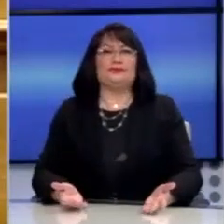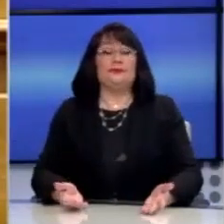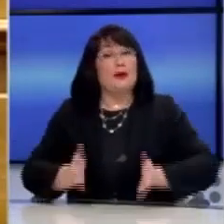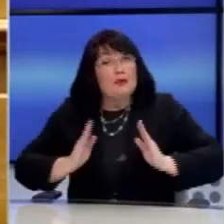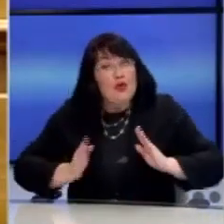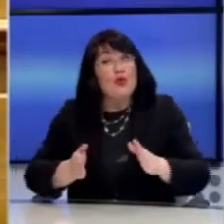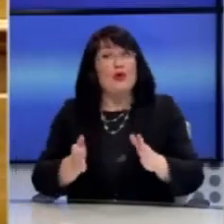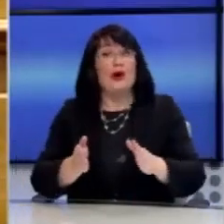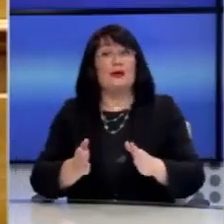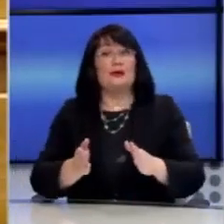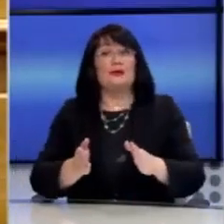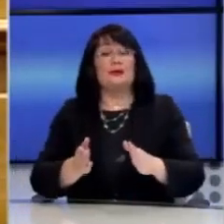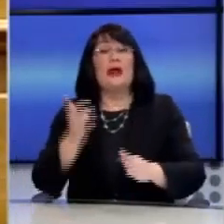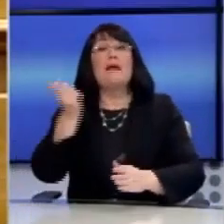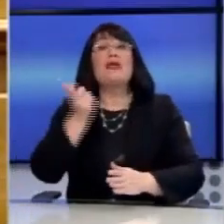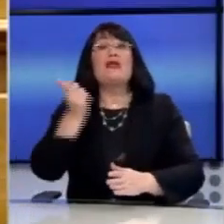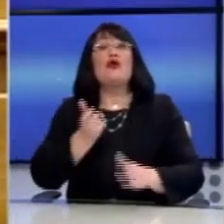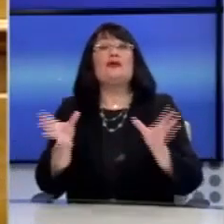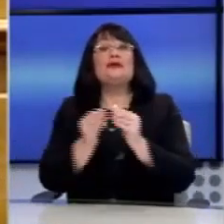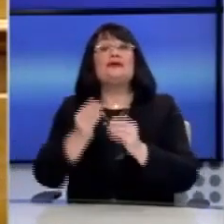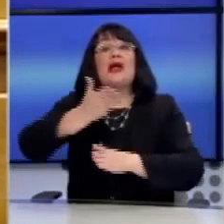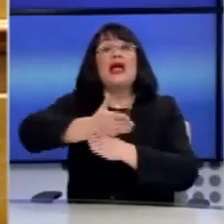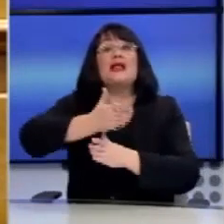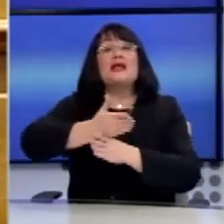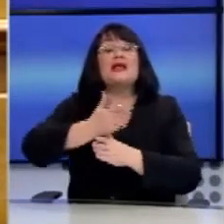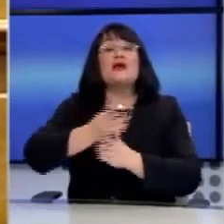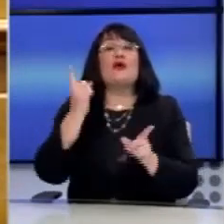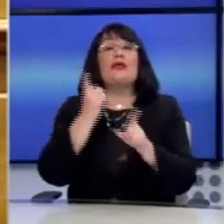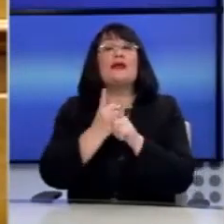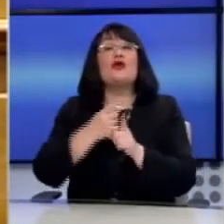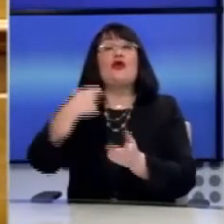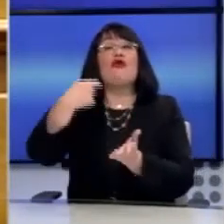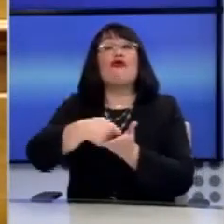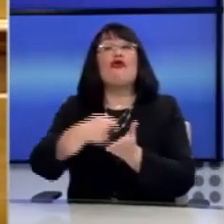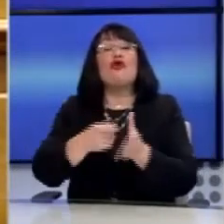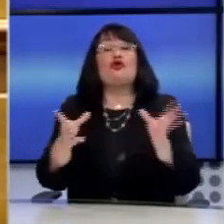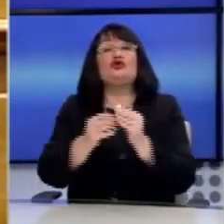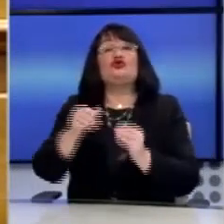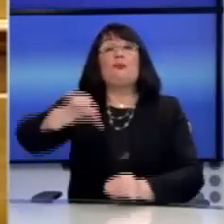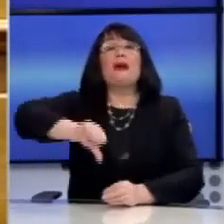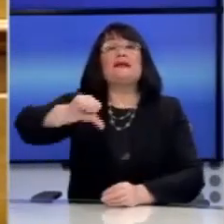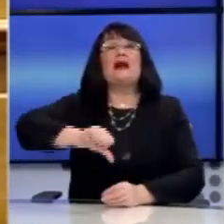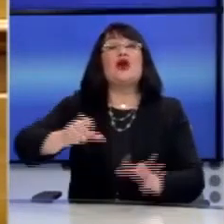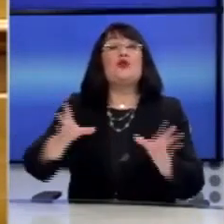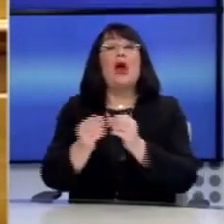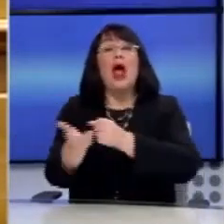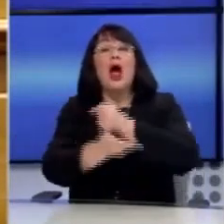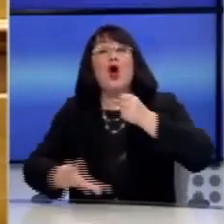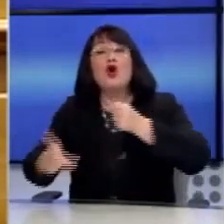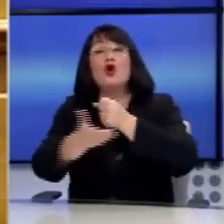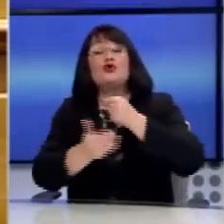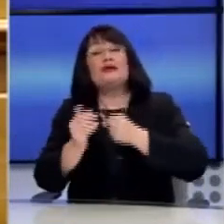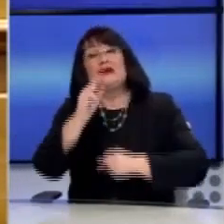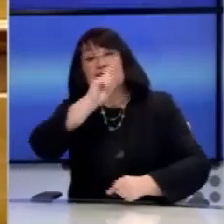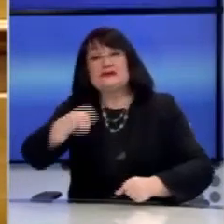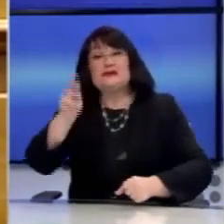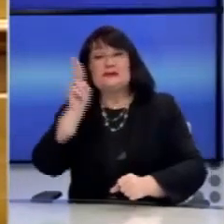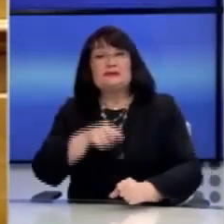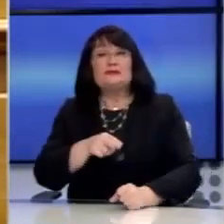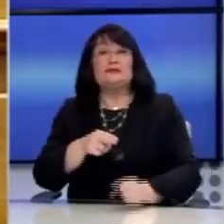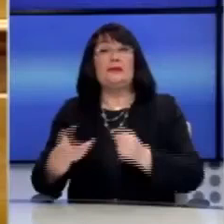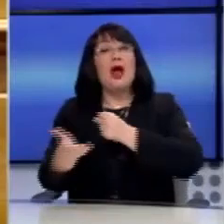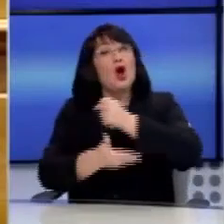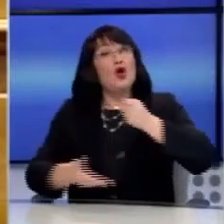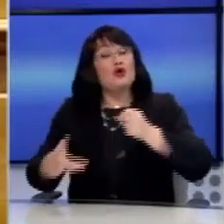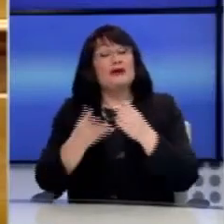Προχωρήστε σε επιδότηση των ενοικίων, καταργήστε τον ειδικό φόρο κατανάλωσης για τον πετρέα των αγροτών, μια μεγάλη κοινωνική κατηγορία.